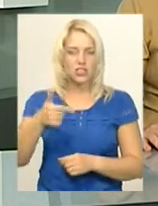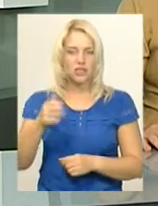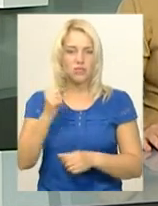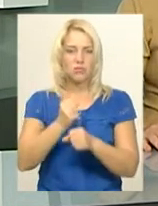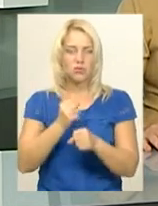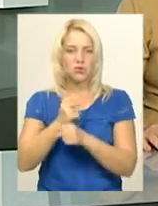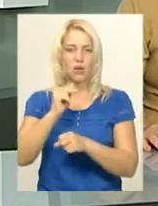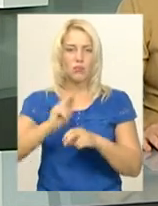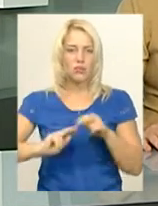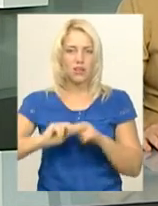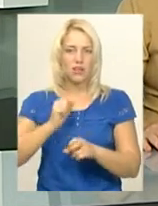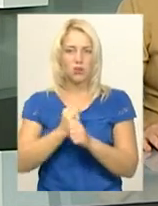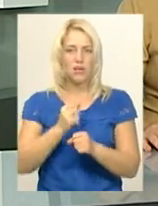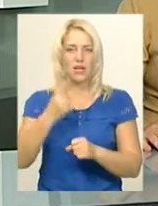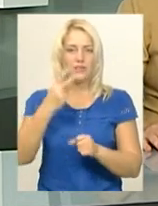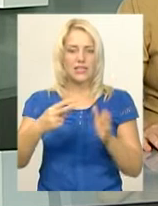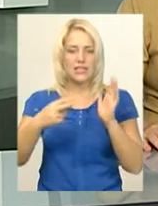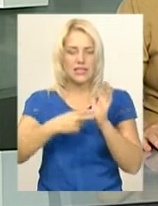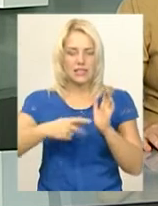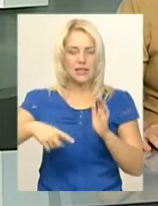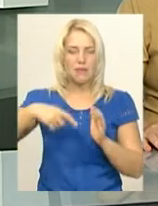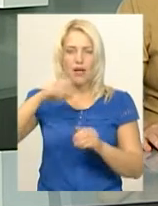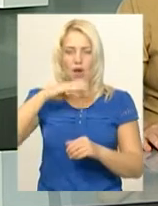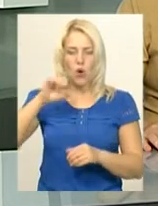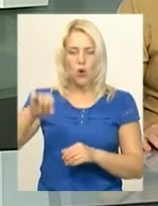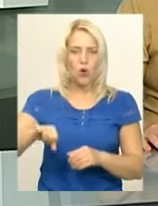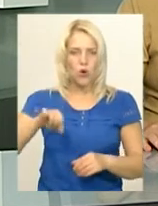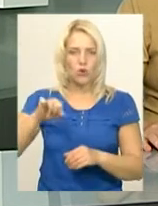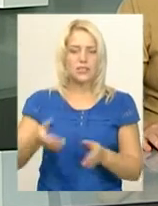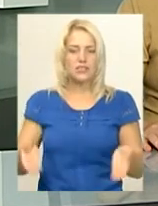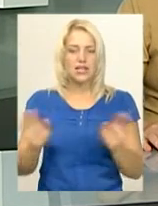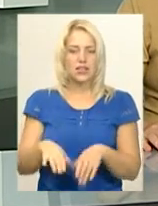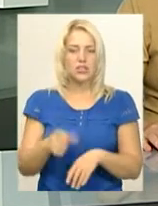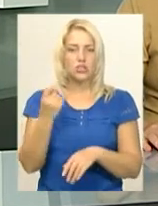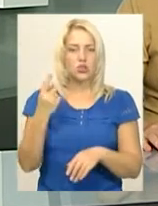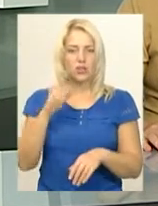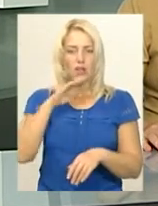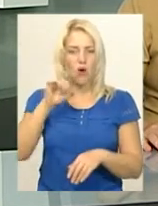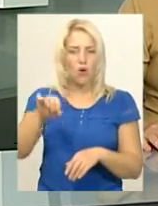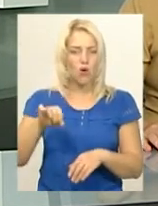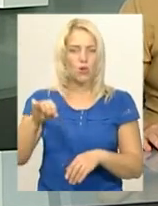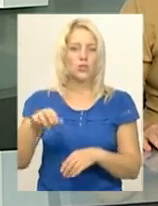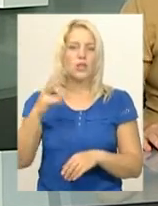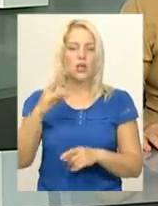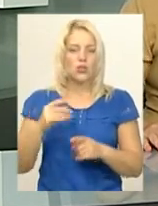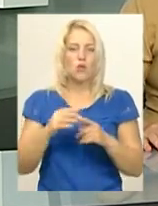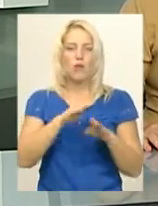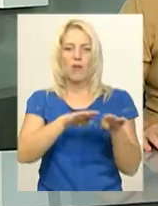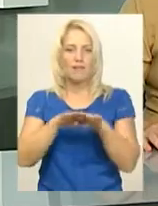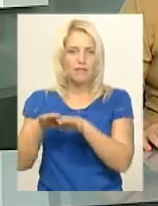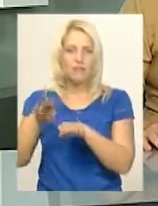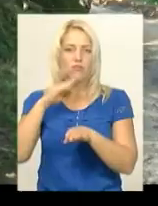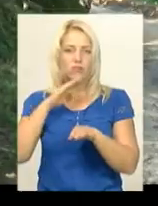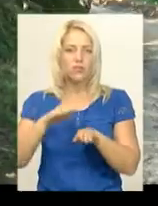роботах. Із 27 колодязів у Залізцях залишилося 11, і в тих, каже староста села, рівень води понизився до мінімуму.